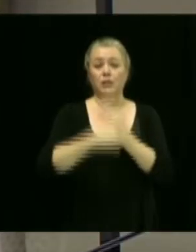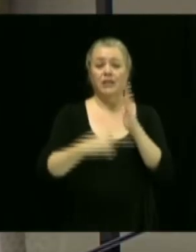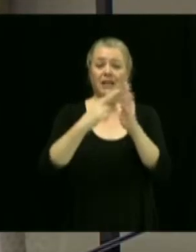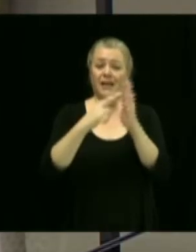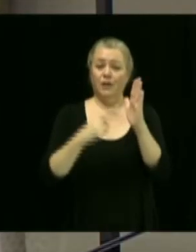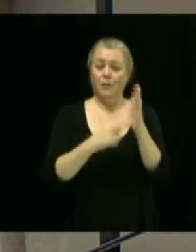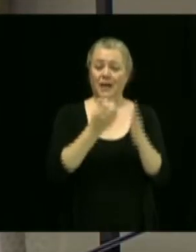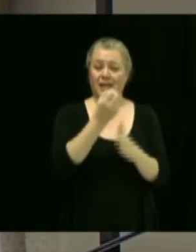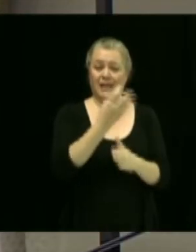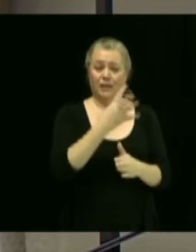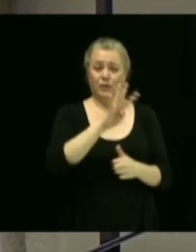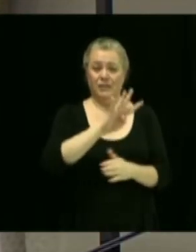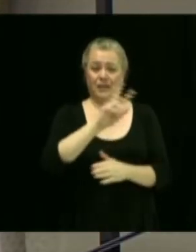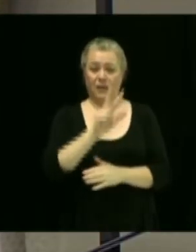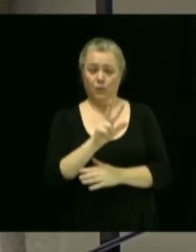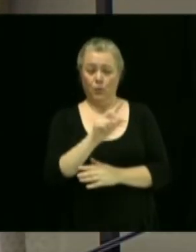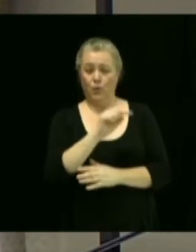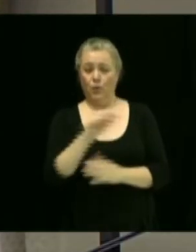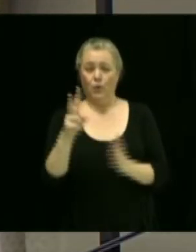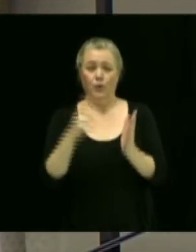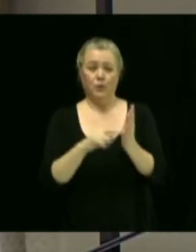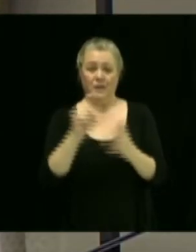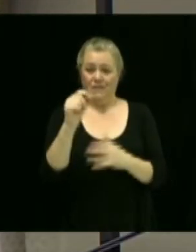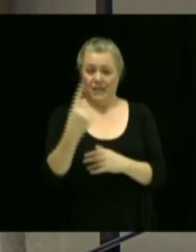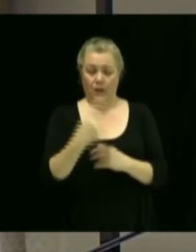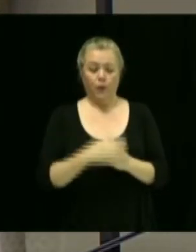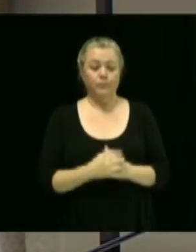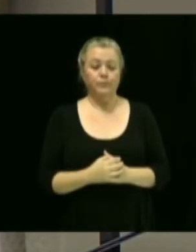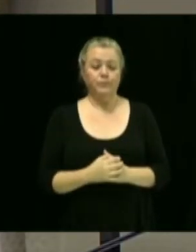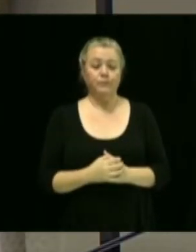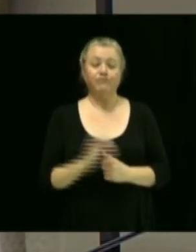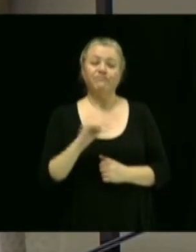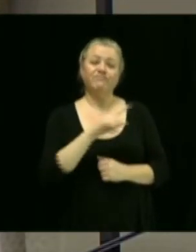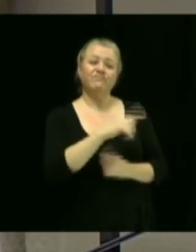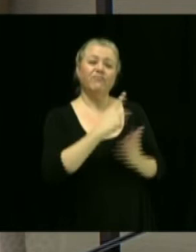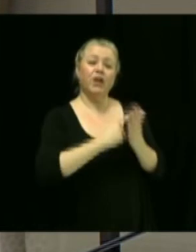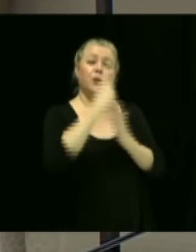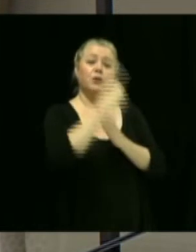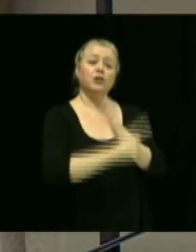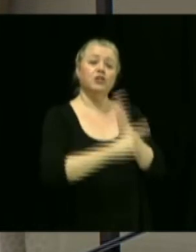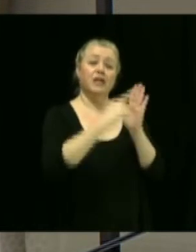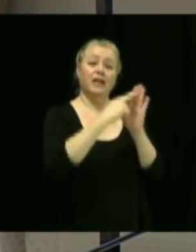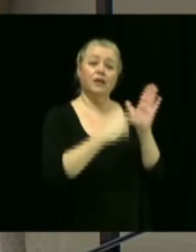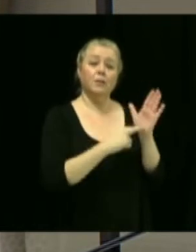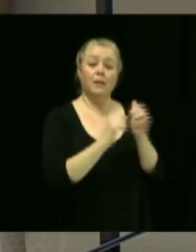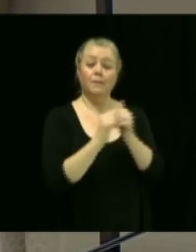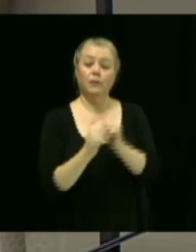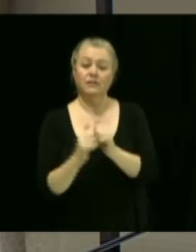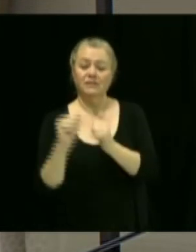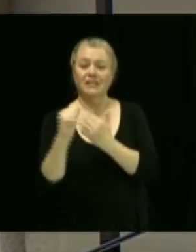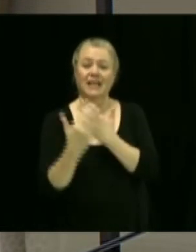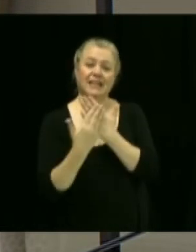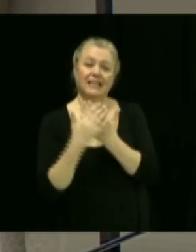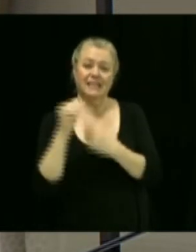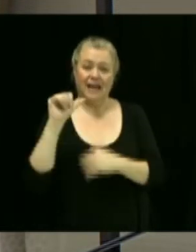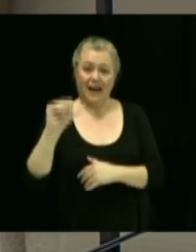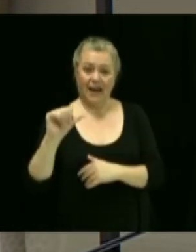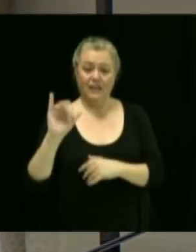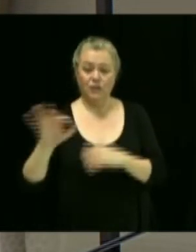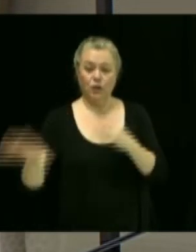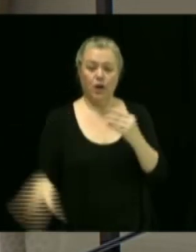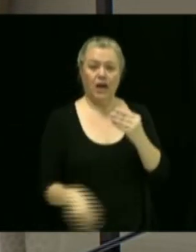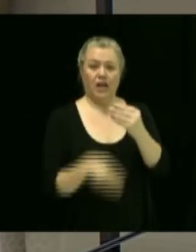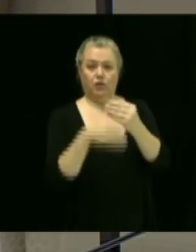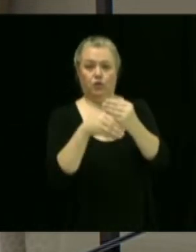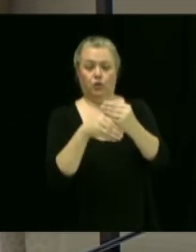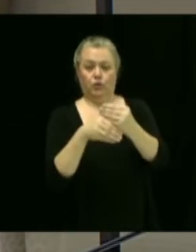Dans ce cas-ci, le projet de règlement viendra modifier l'annexe A qui vient ajouter un passage pour piétons sur la rue du